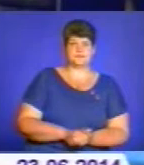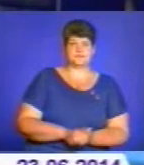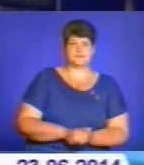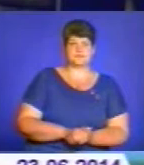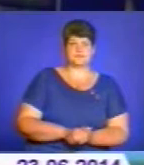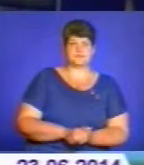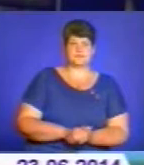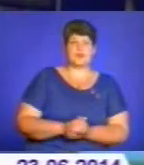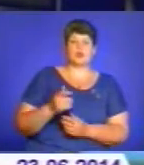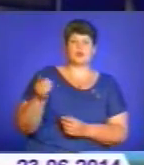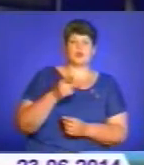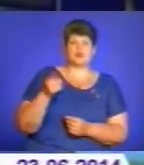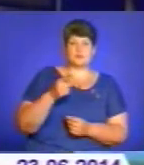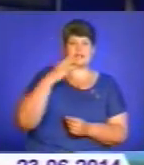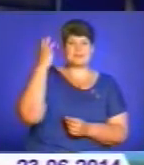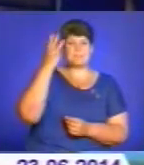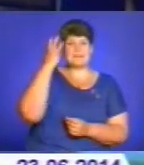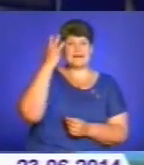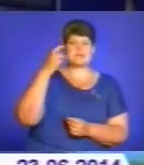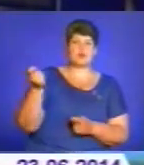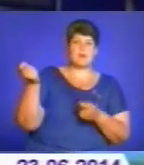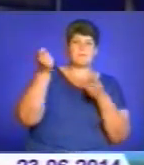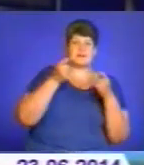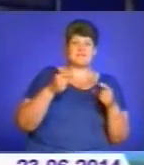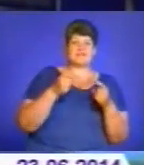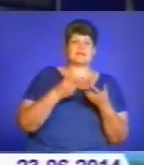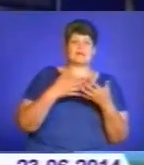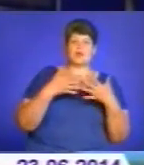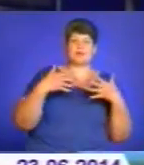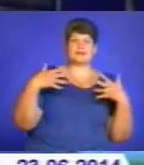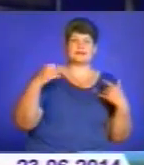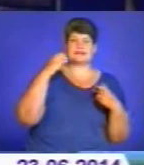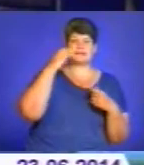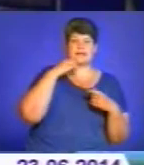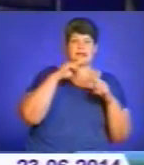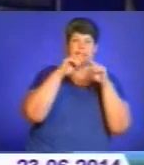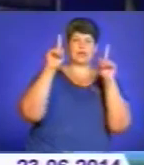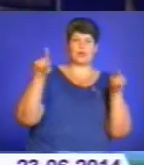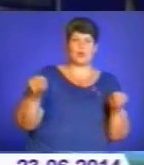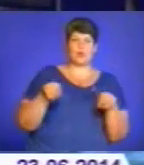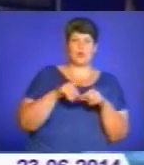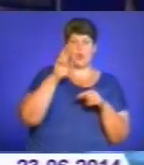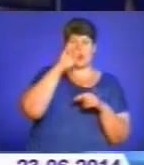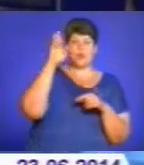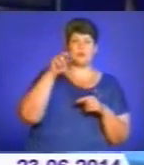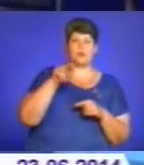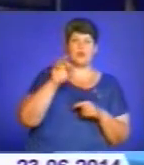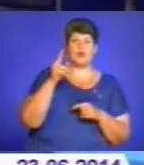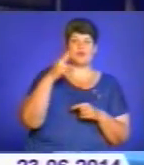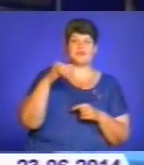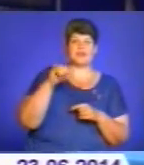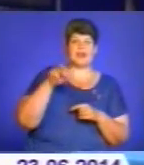У Тернопілі із Хмельницького привезли колекцію старовинних народних ікон Поділля. Експонується вона в обласному